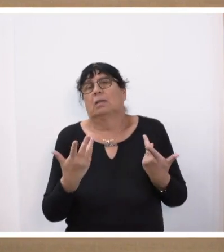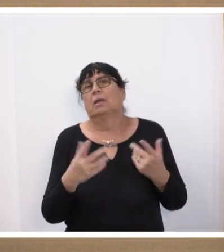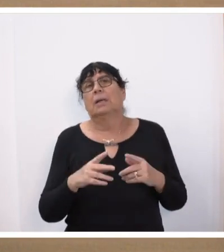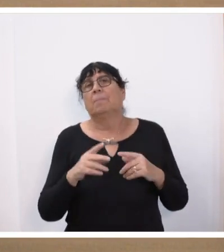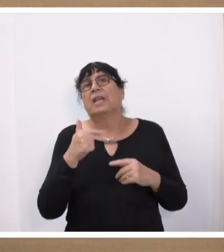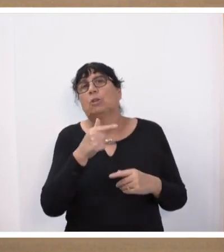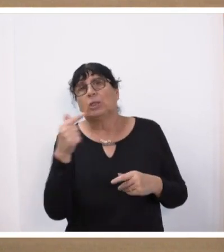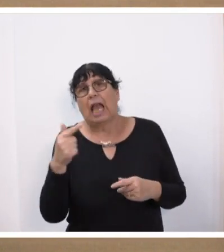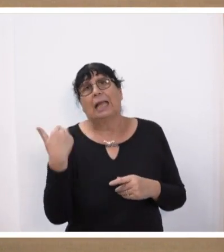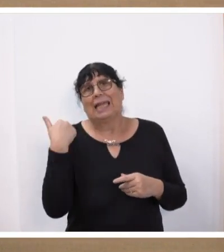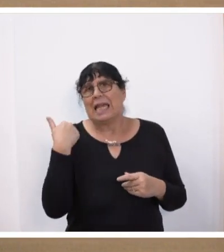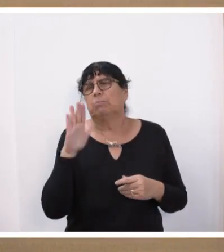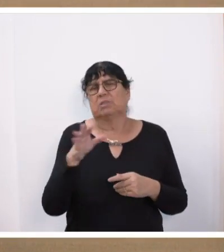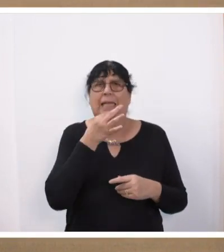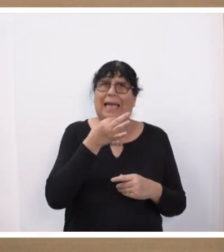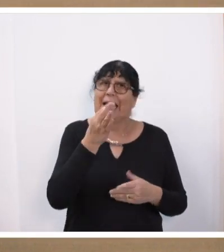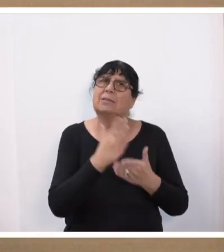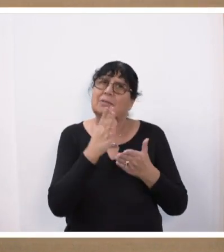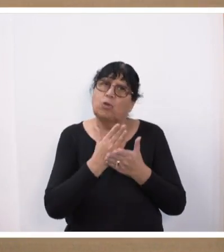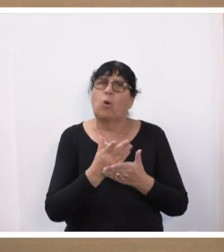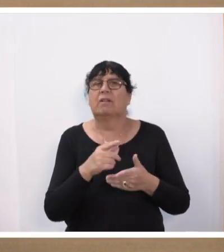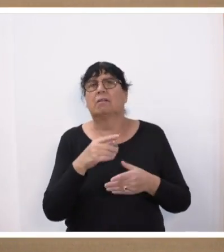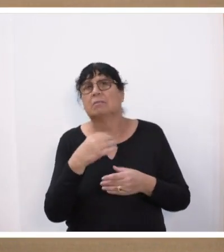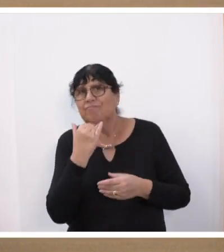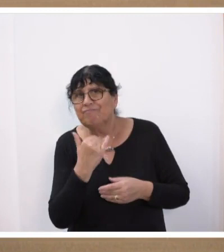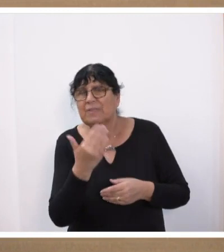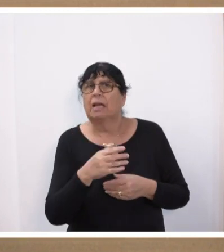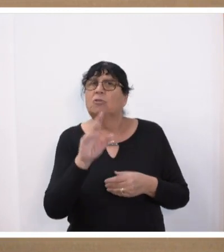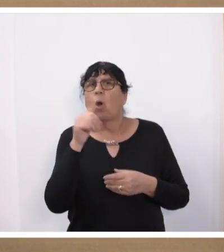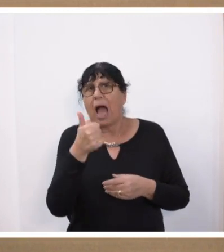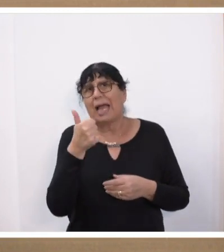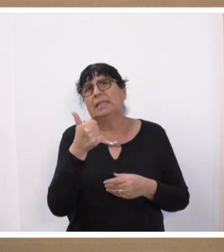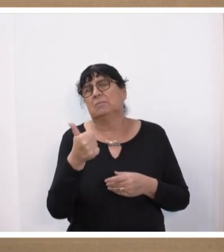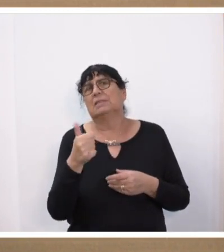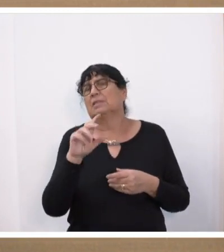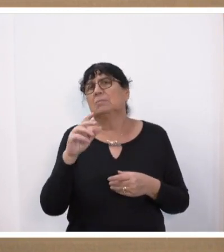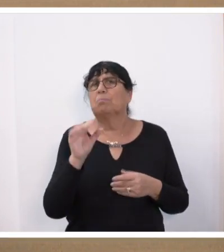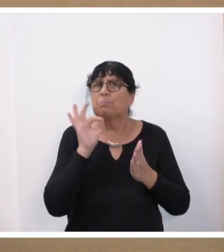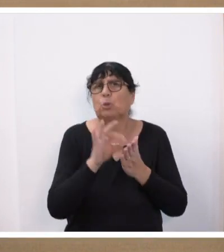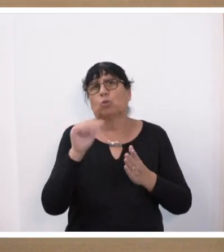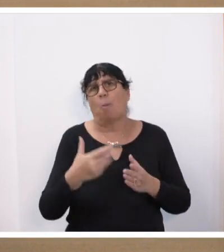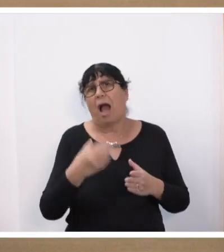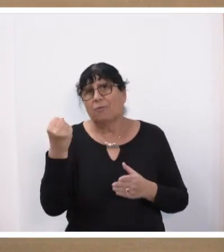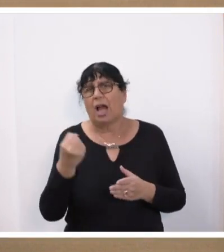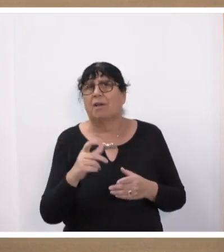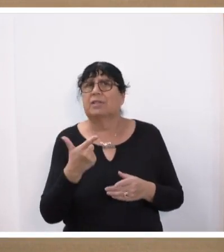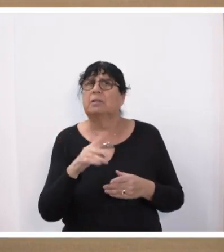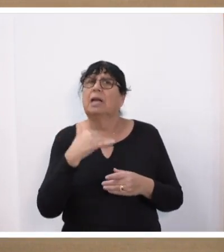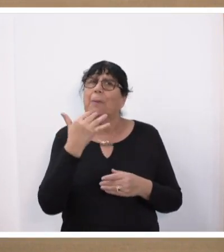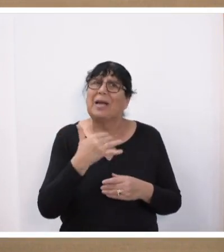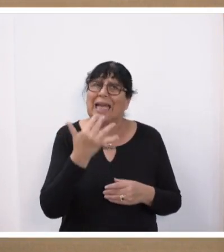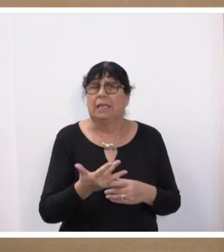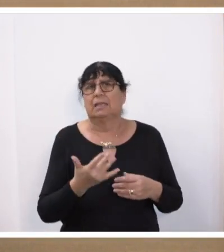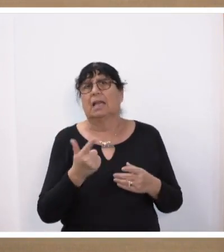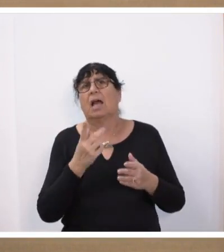Toskani ist eben in seiner Rede darauf eingegangen. Ich möchte nur eine Wegmarke nochmal aufgreifen. Das waren die Artikel, Berichterstattungen